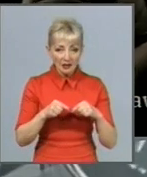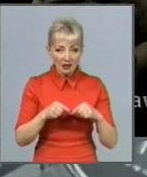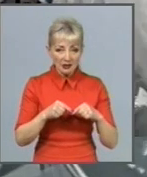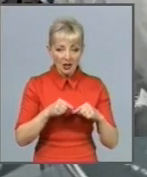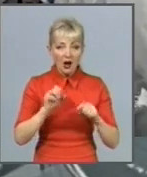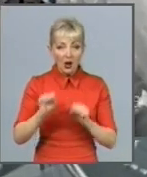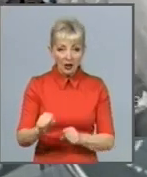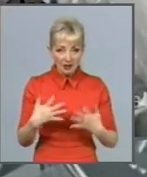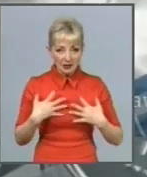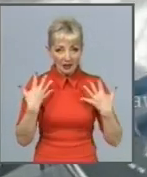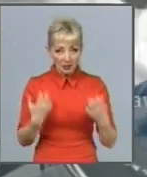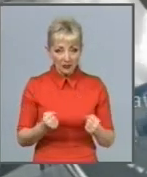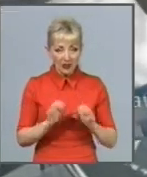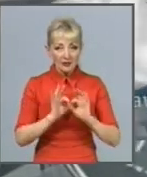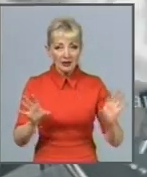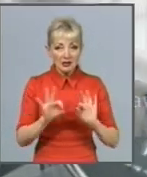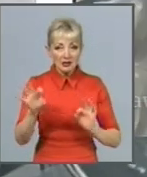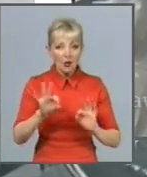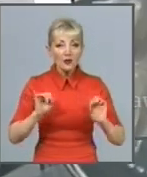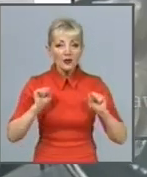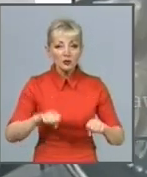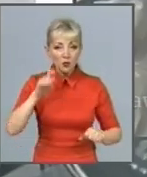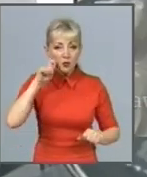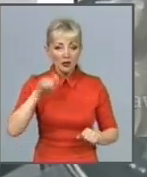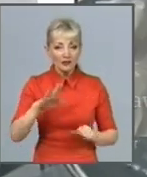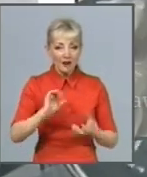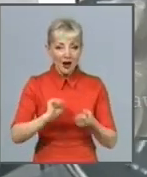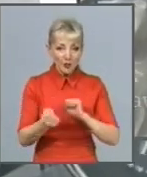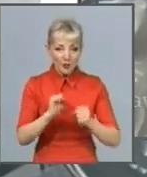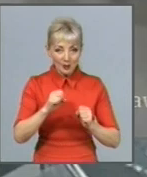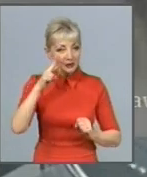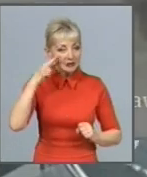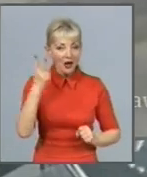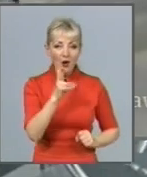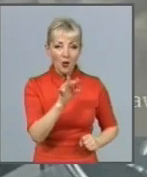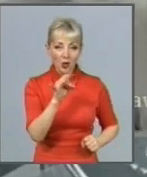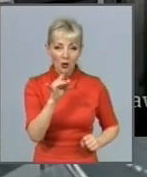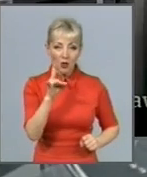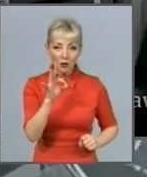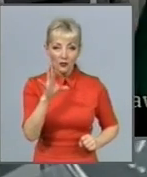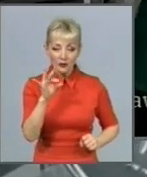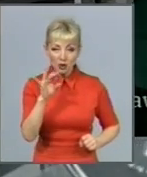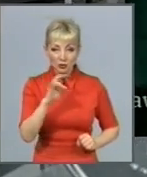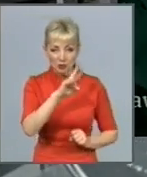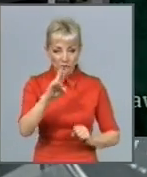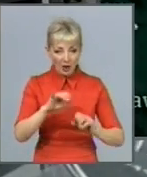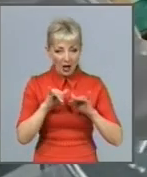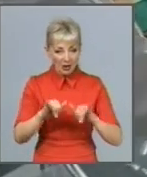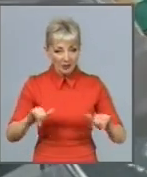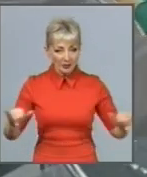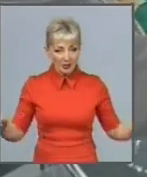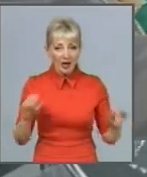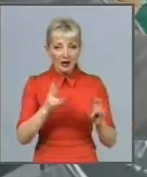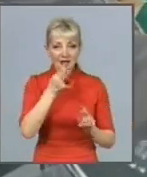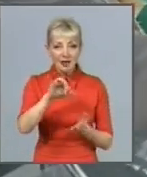розповіли про можливості України в боротьбі з китайським коронавірусом, що стрімко шириться планетою. Як підкреслив представник медичної